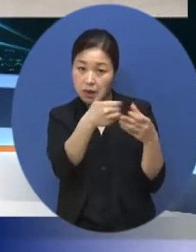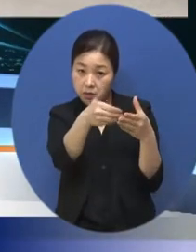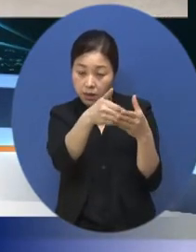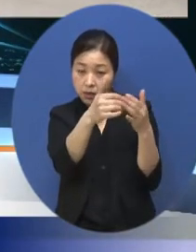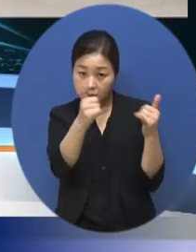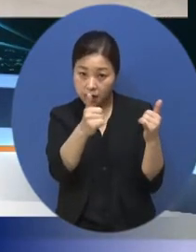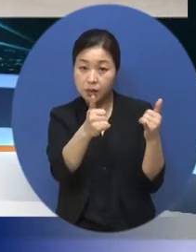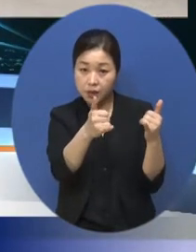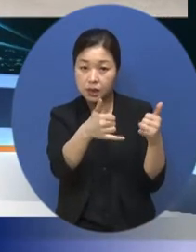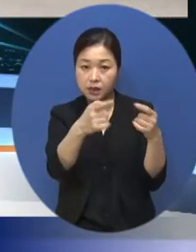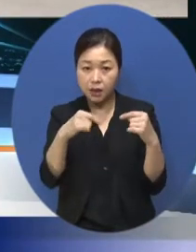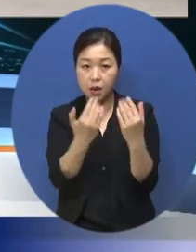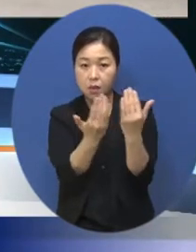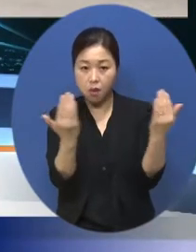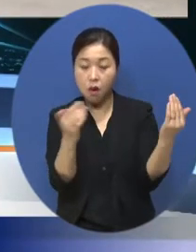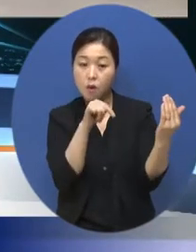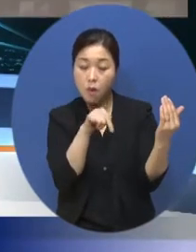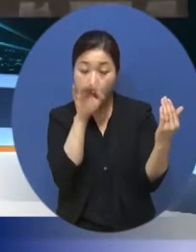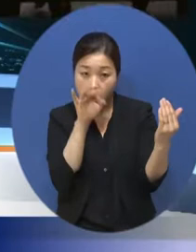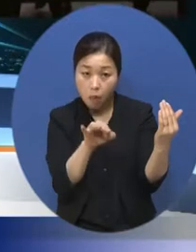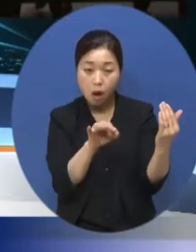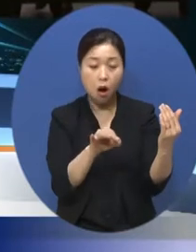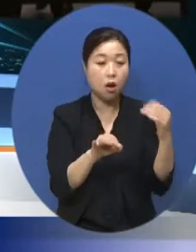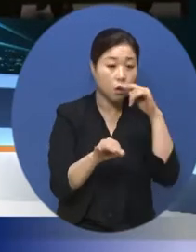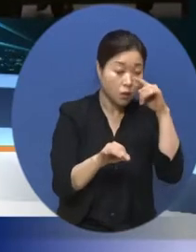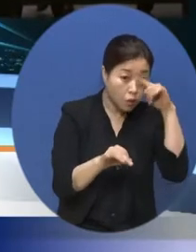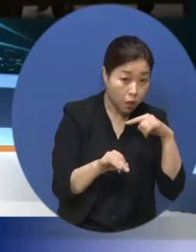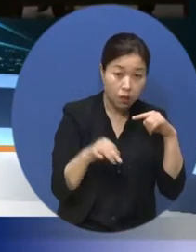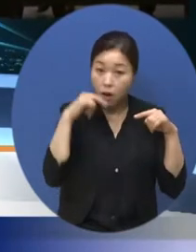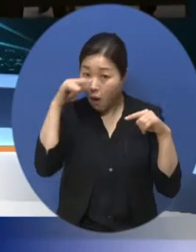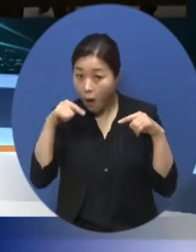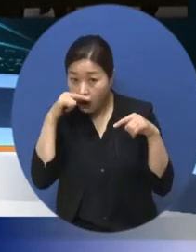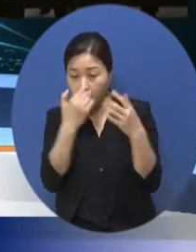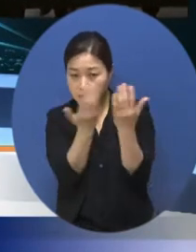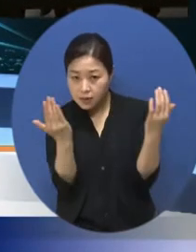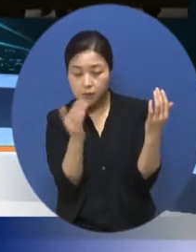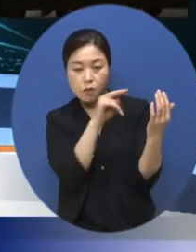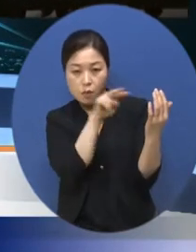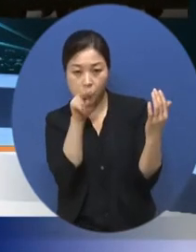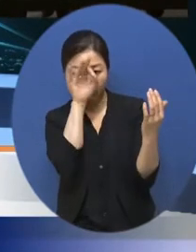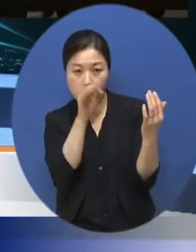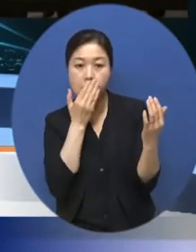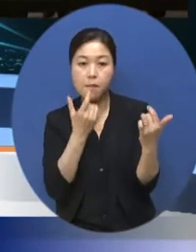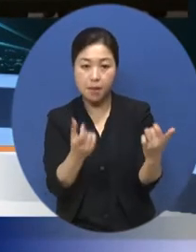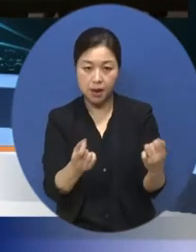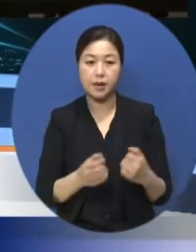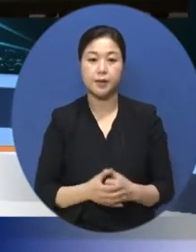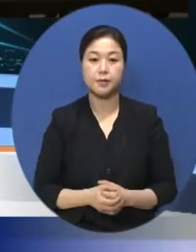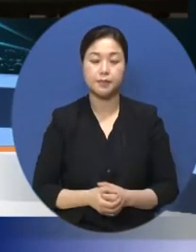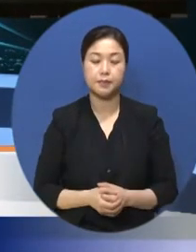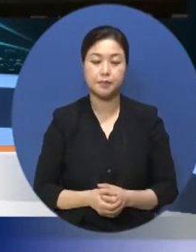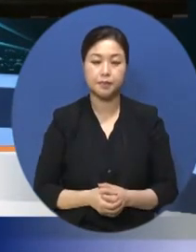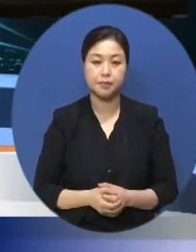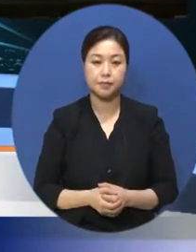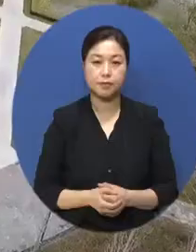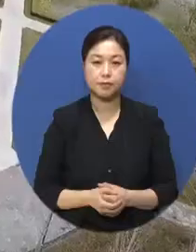특별전에서는 동양과 서양을 아우르는 작품들을 만나볼 수 있는데요. 보도에 이소영 기자입니다.